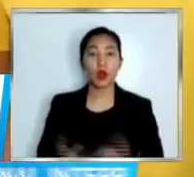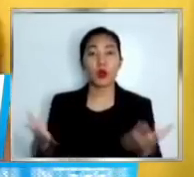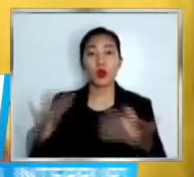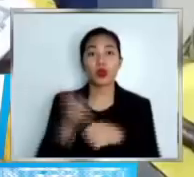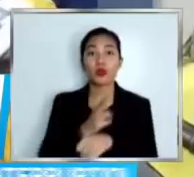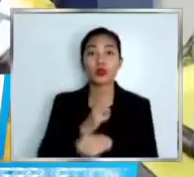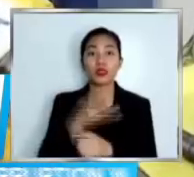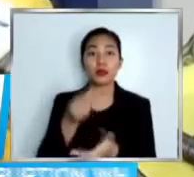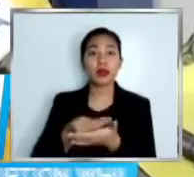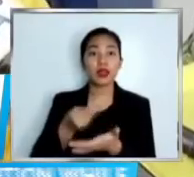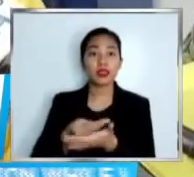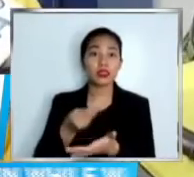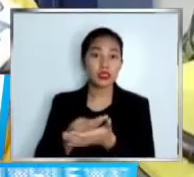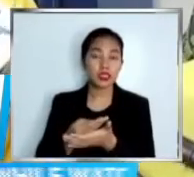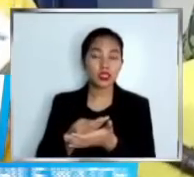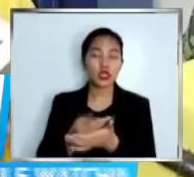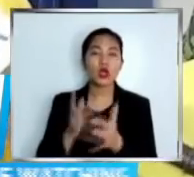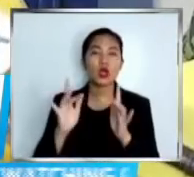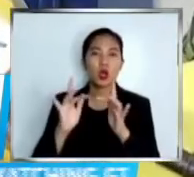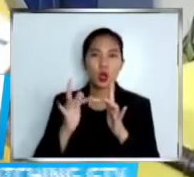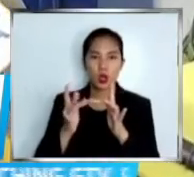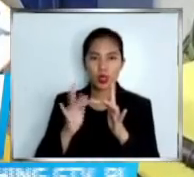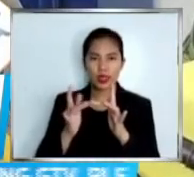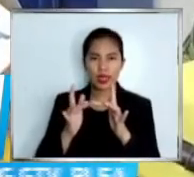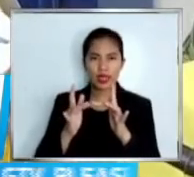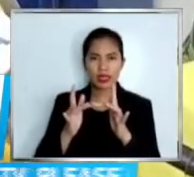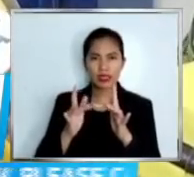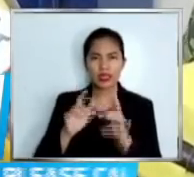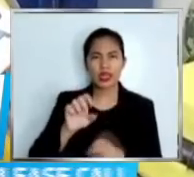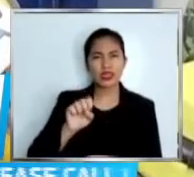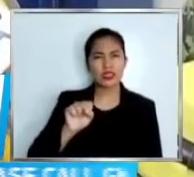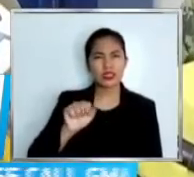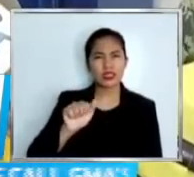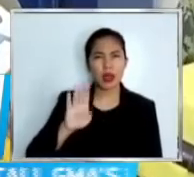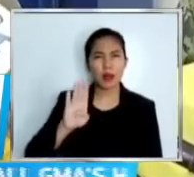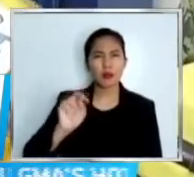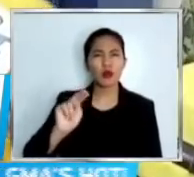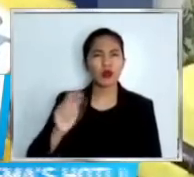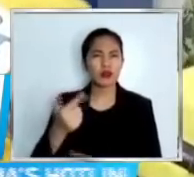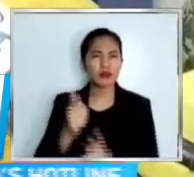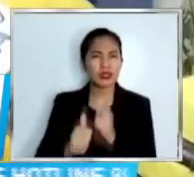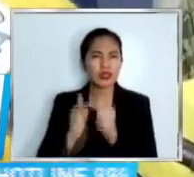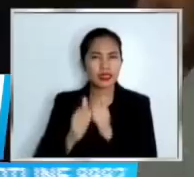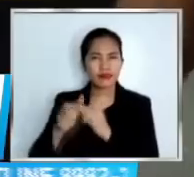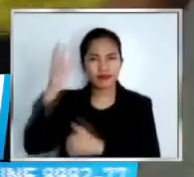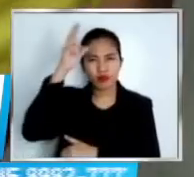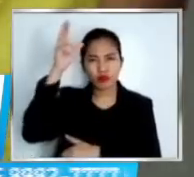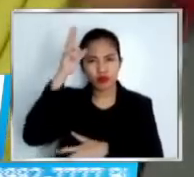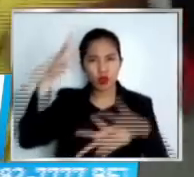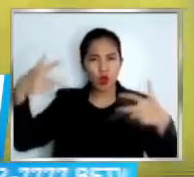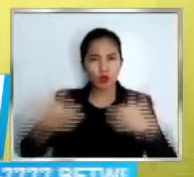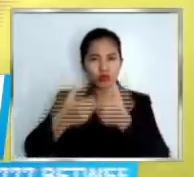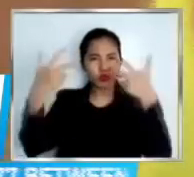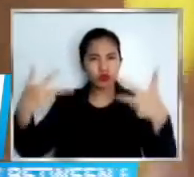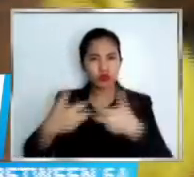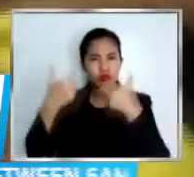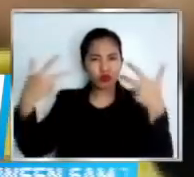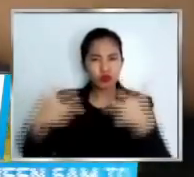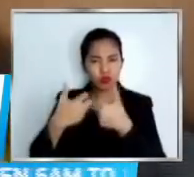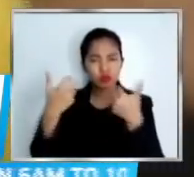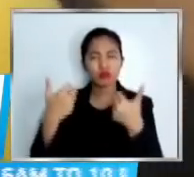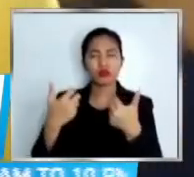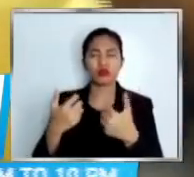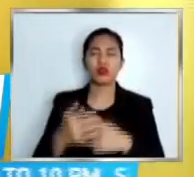online sabong, lalo't 50 mil na raw ang naipatatalo niya rito. Lulung po kami sa online sabong. Reklamong robbery ang